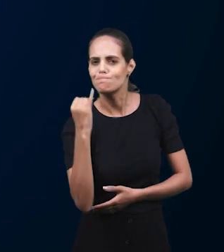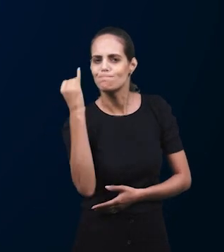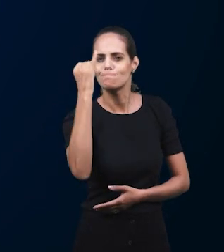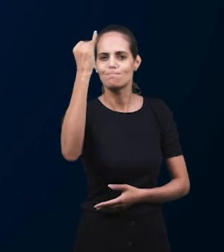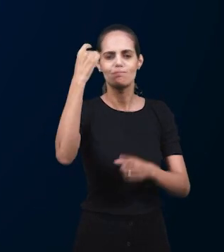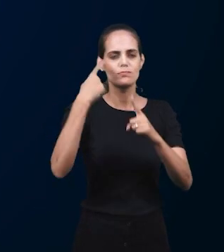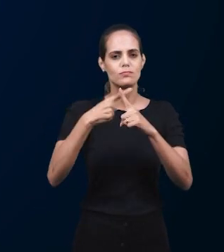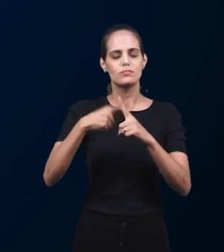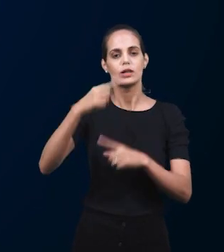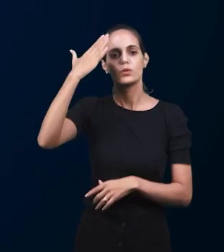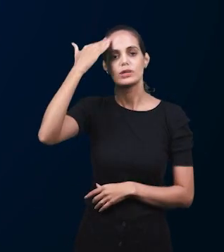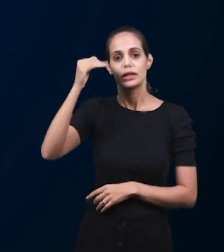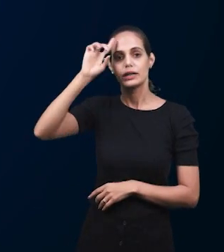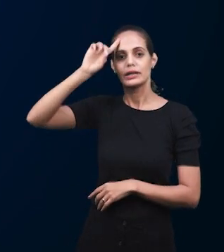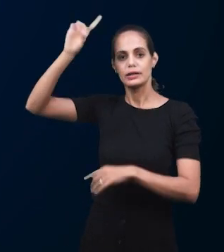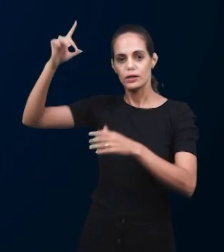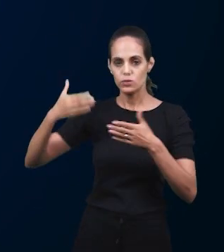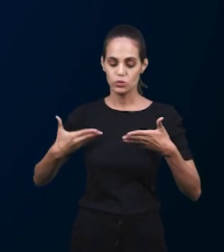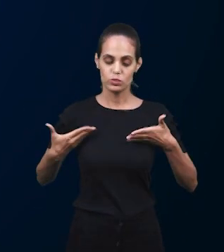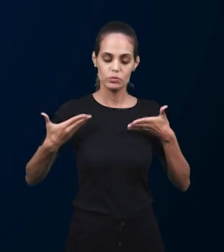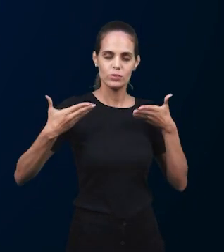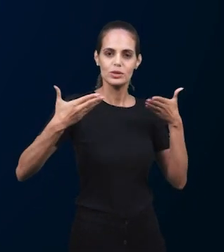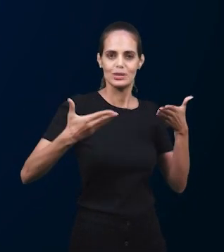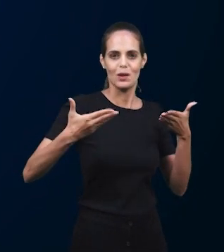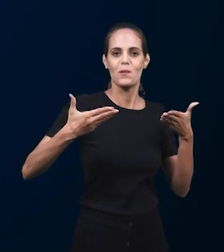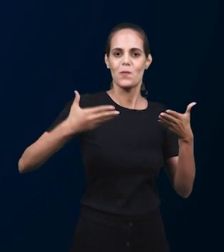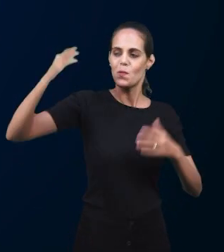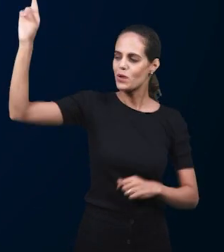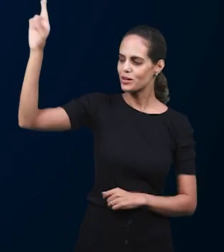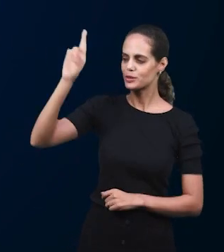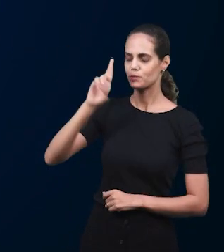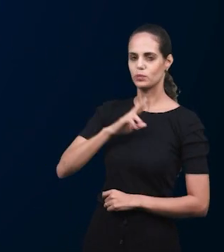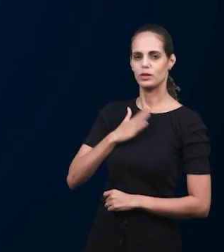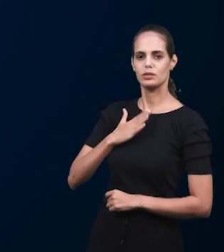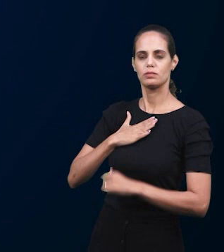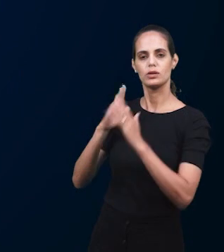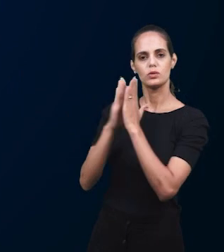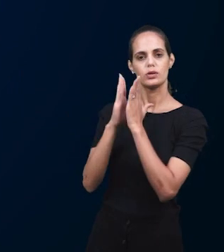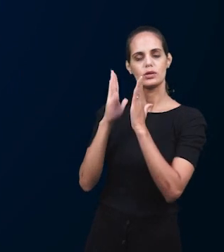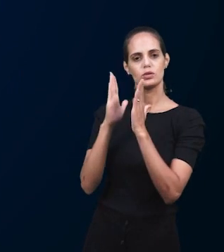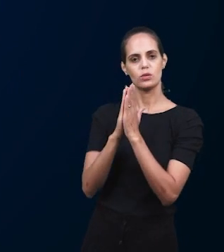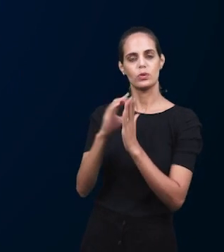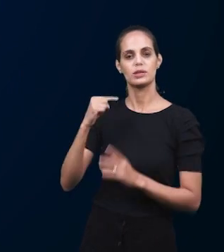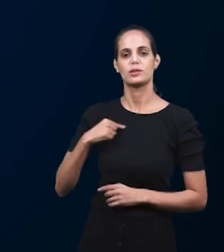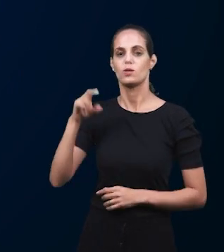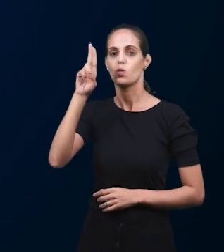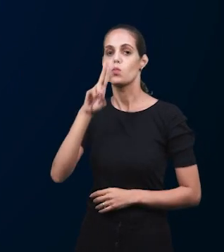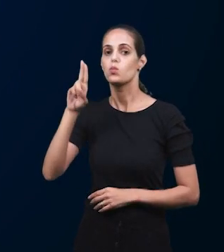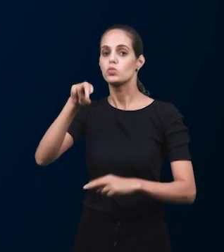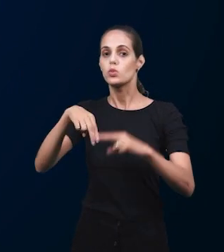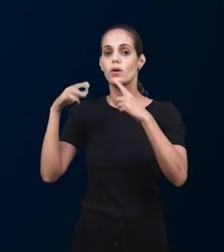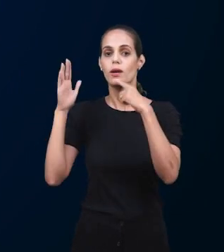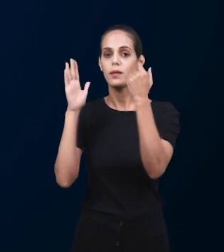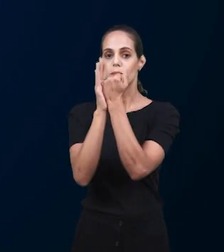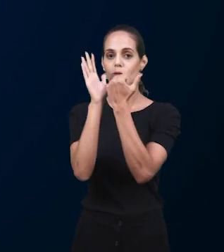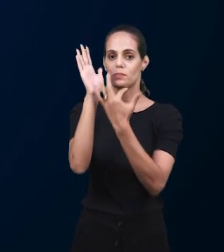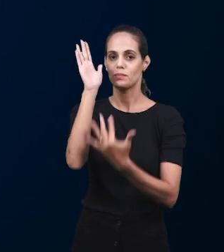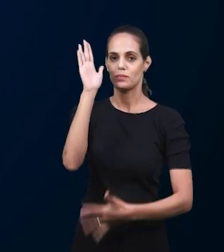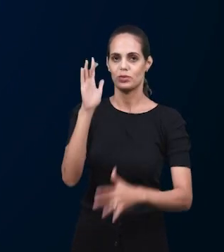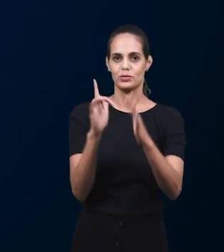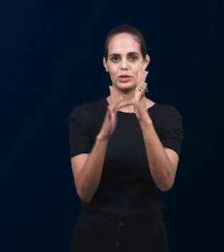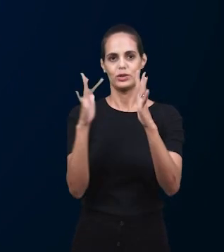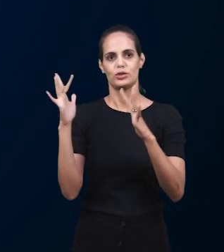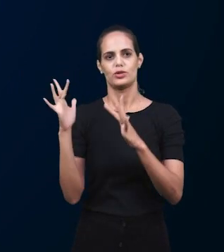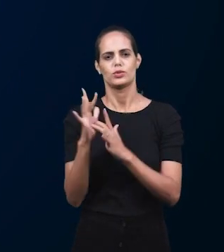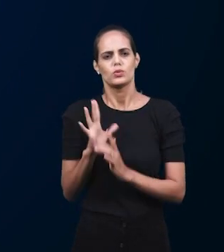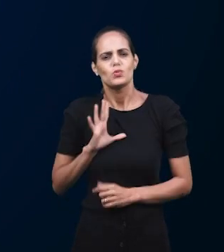меня это имеет великую цену, чтобы я знаю, что Бог, Он слышит мои молитвы, когда я взываю к Нему